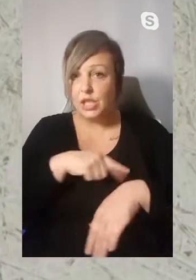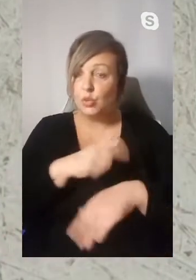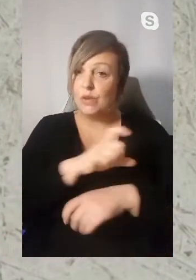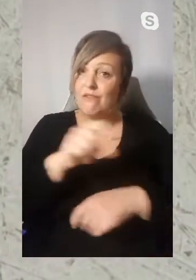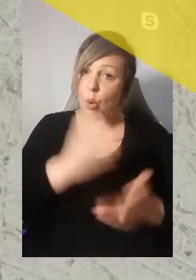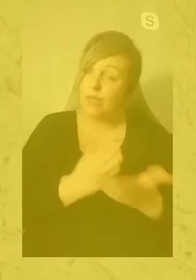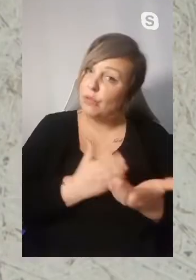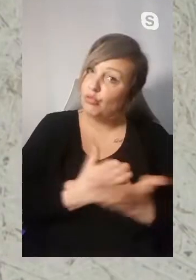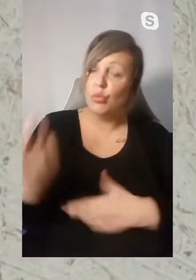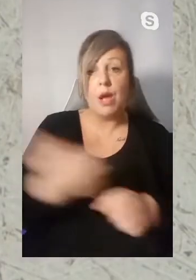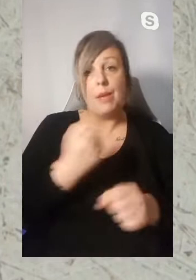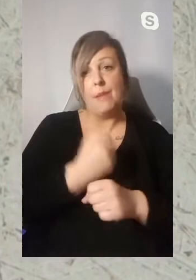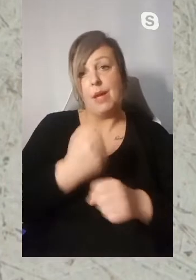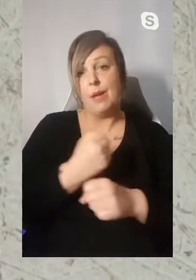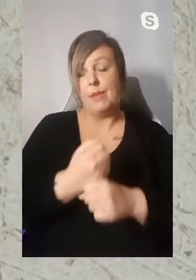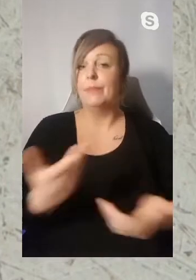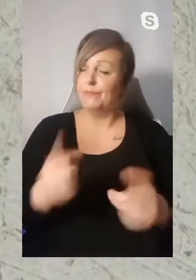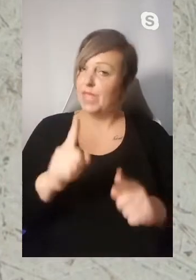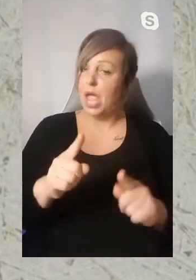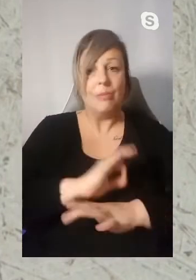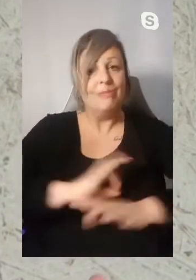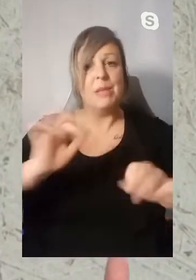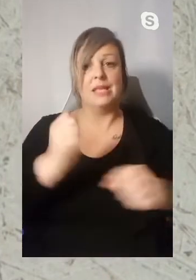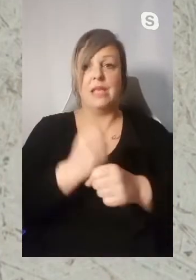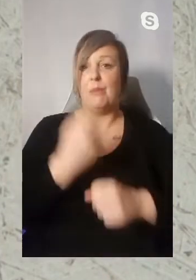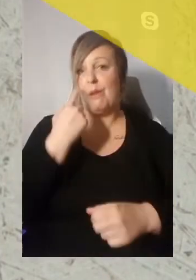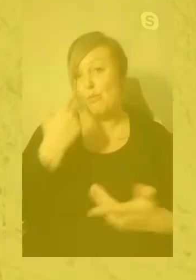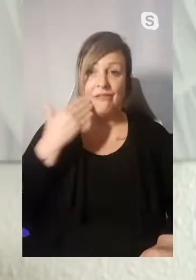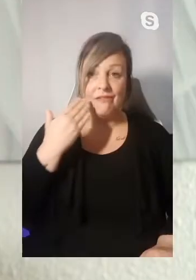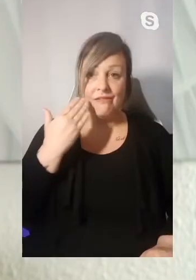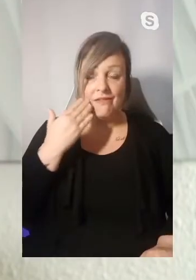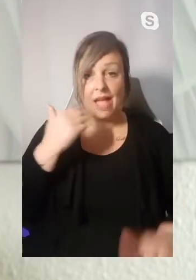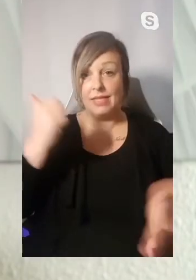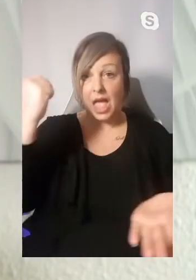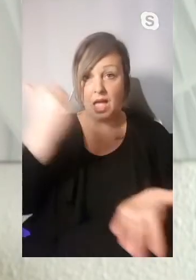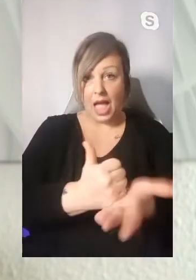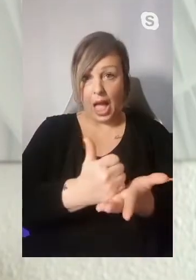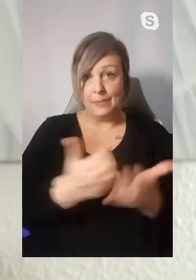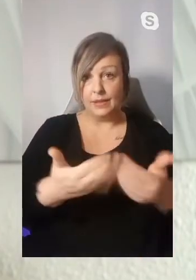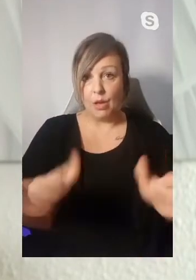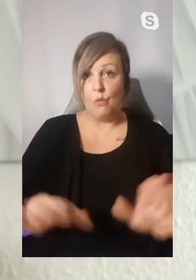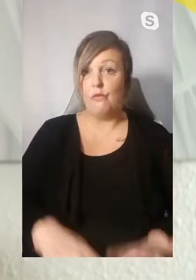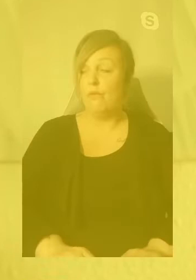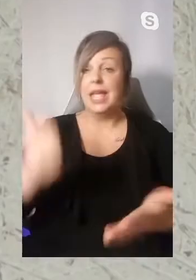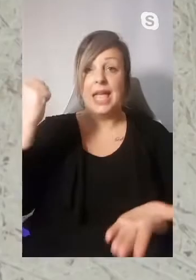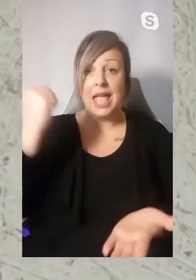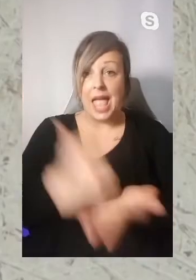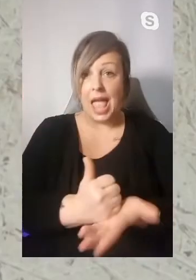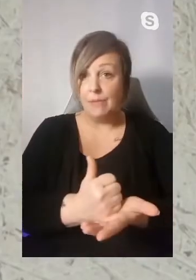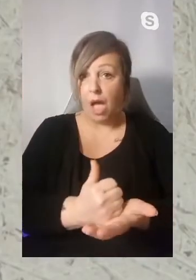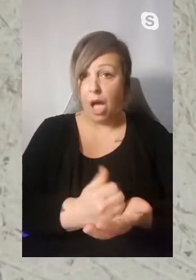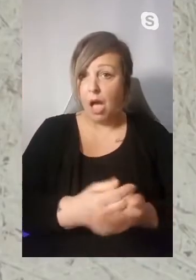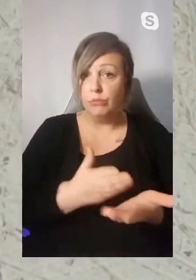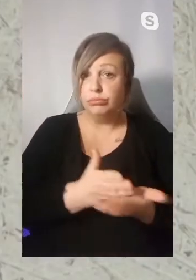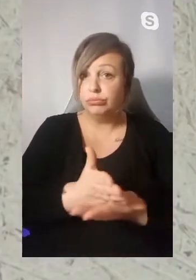Stunden und auch am Wochenende für die Bürgerinnen und Bürger da und versuchen auch ihr Bestes zu geben. Wann werden denn die Ämter wieder geöffnet? Die Ämter